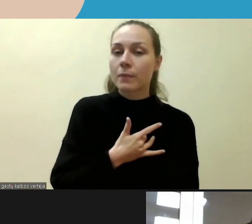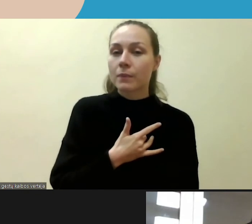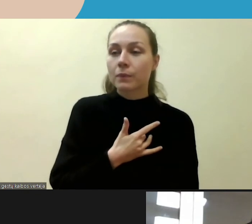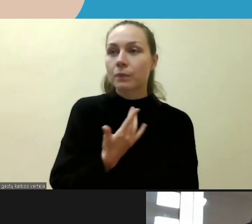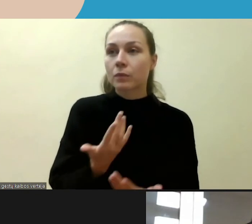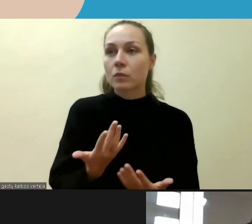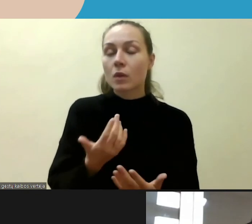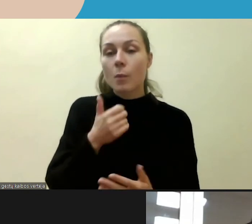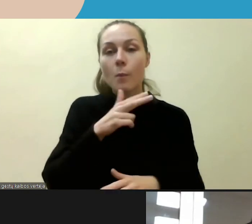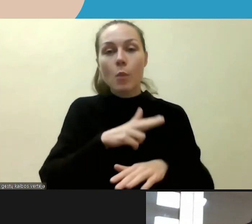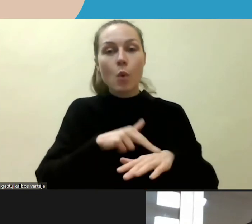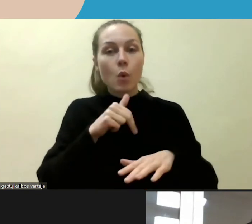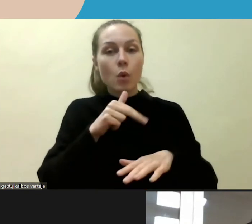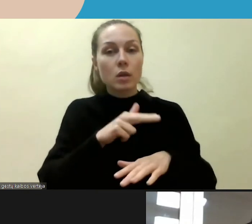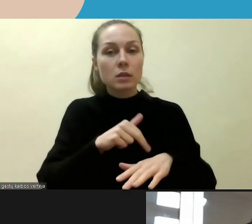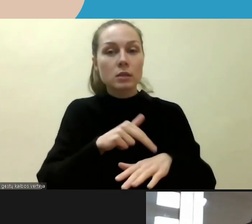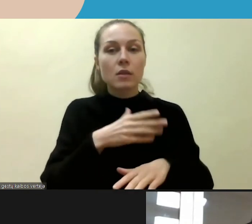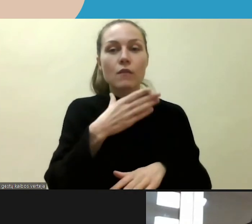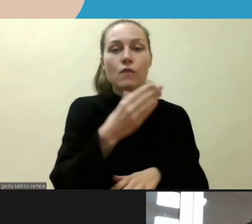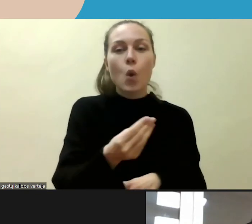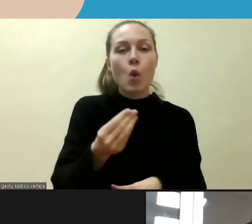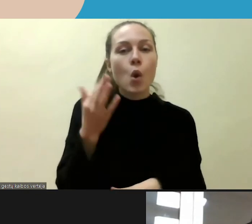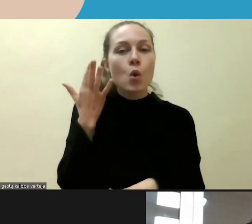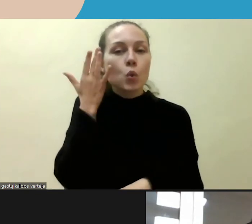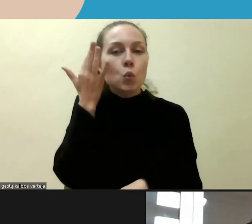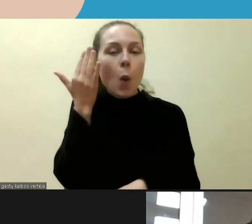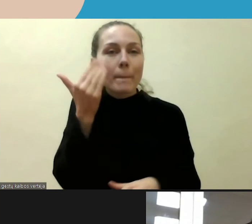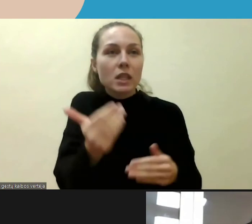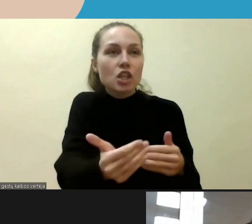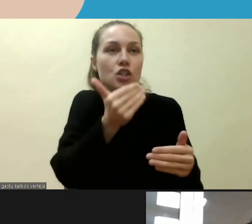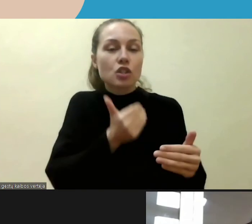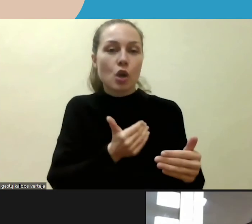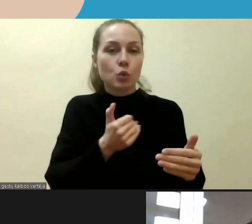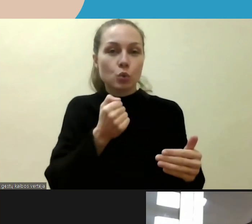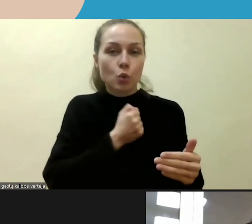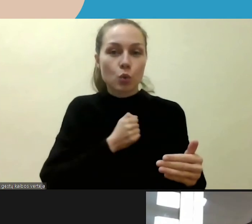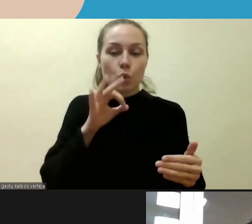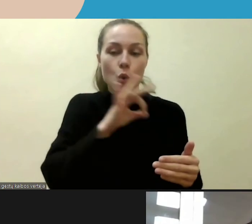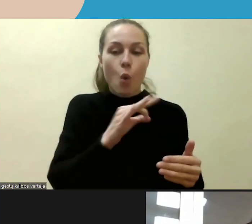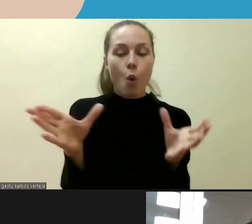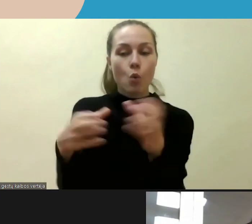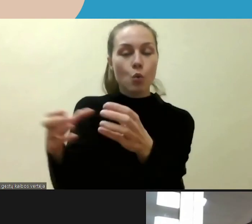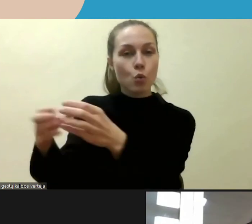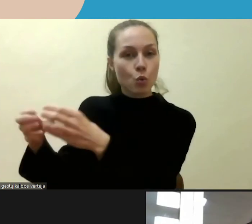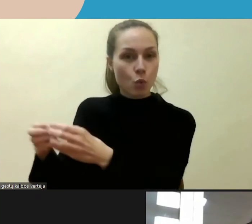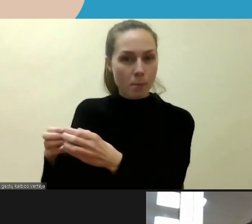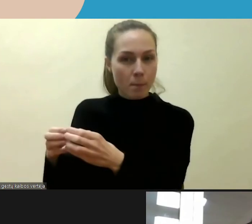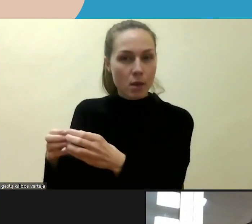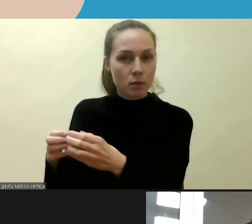pareigūnų iš ankstinėmis nuostatomis tam tikrų visuomenės grupių atšvilkių? Kaip su tuonas savo